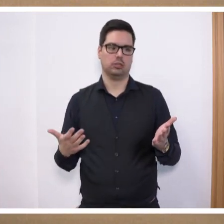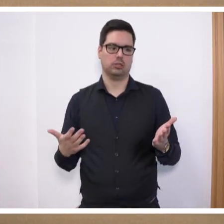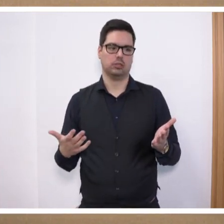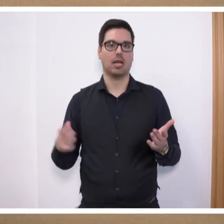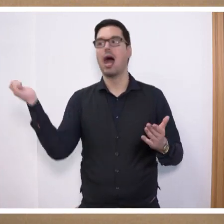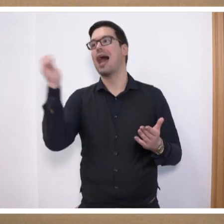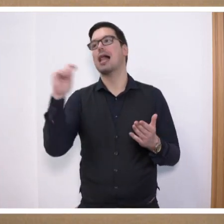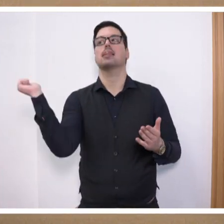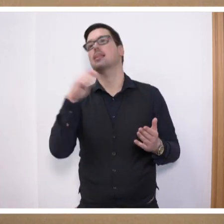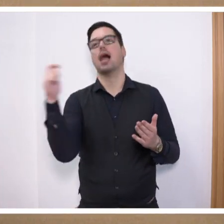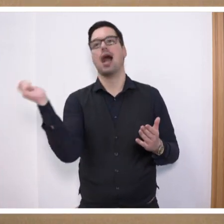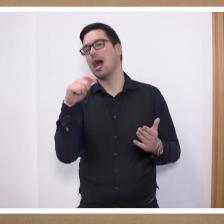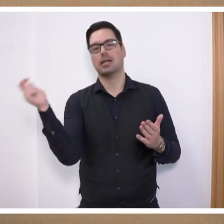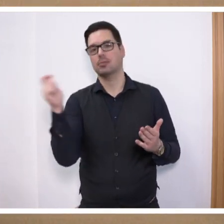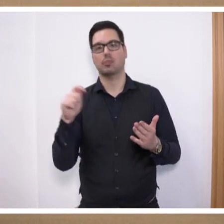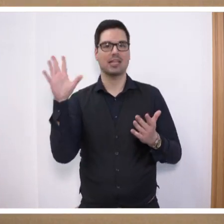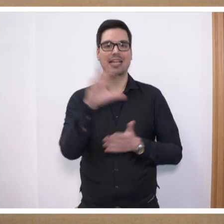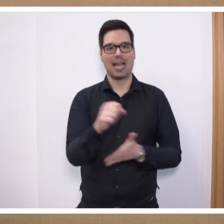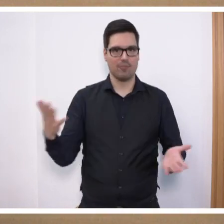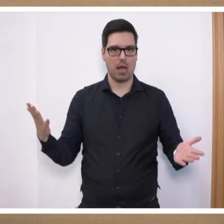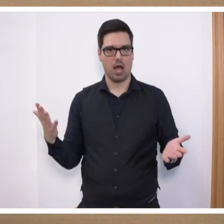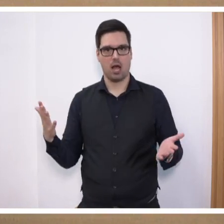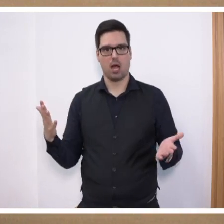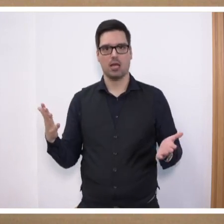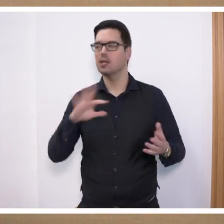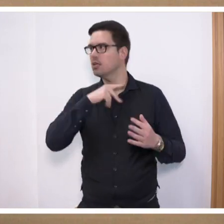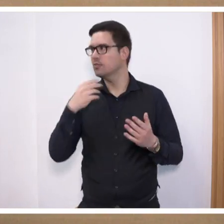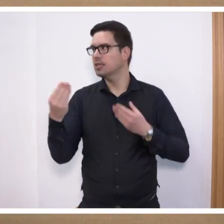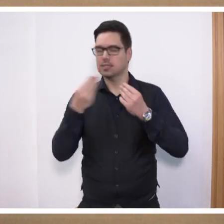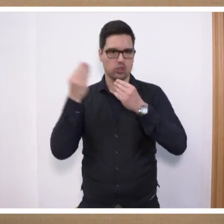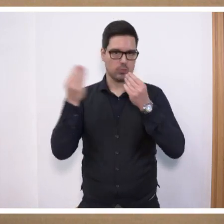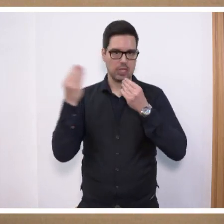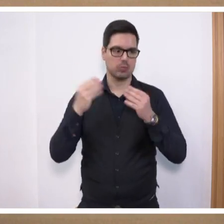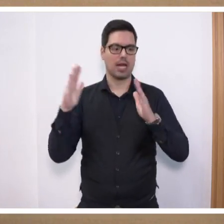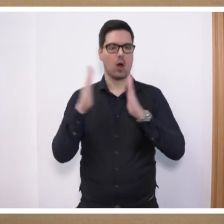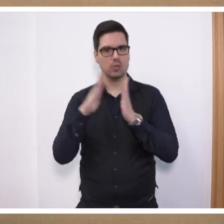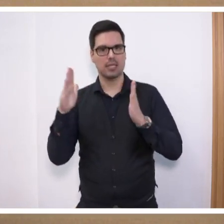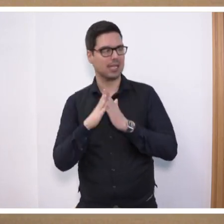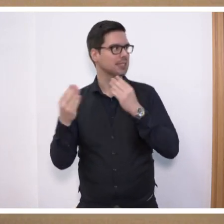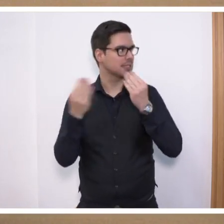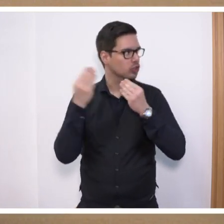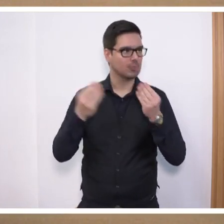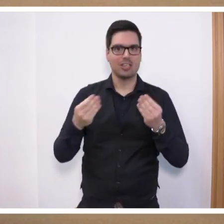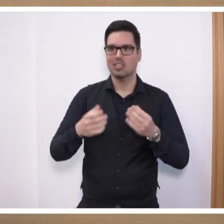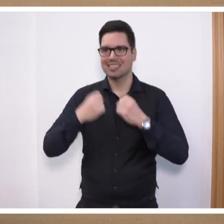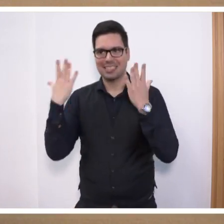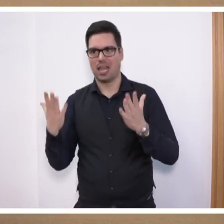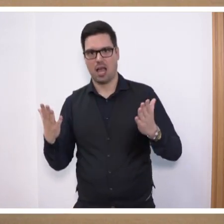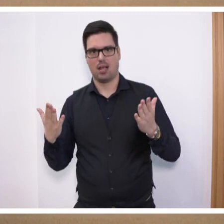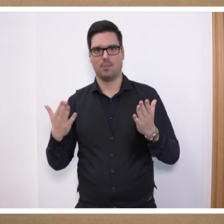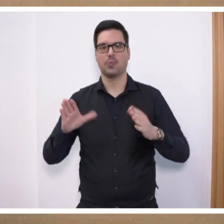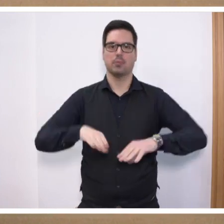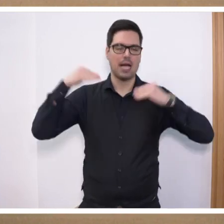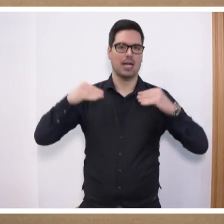Alarmsignale, die bei uns auch greifbar sind. In vielen Gesprächen, jetzt gerade bei den Haushaltsgesprächen, wurde uns das sehr deutlich. Da muss ich am Anfang